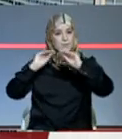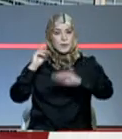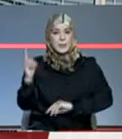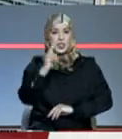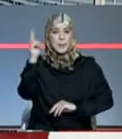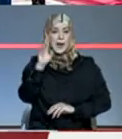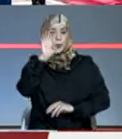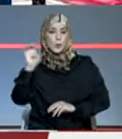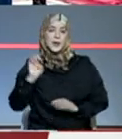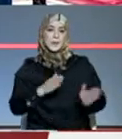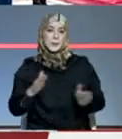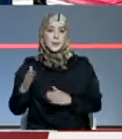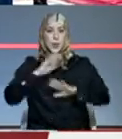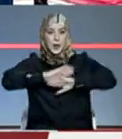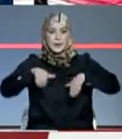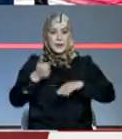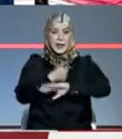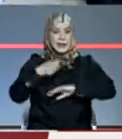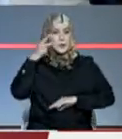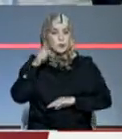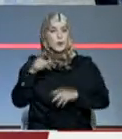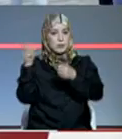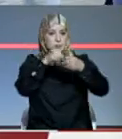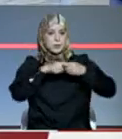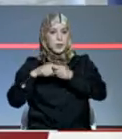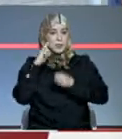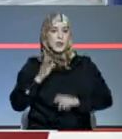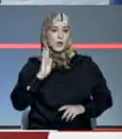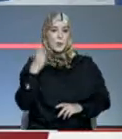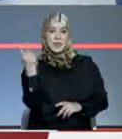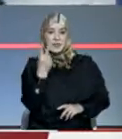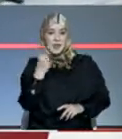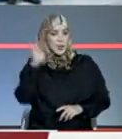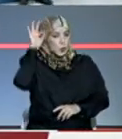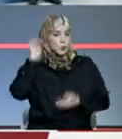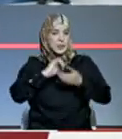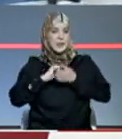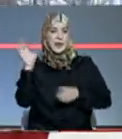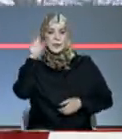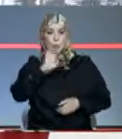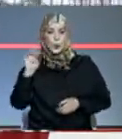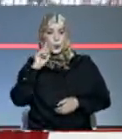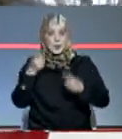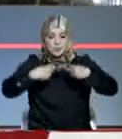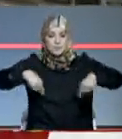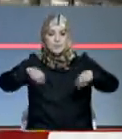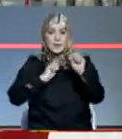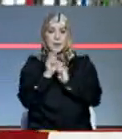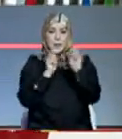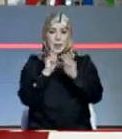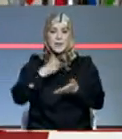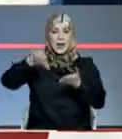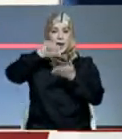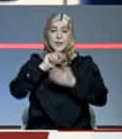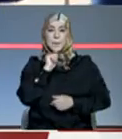الأوروبية واختتم رئيس الجمهورية مشاركته في القمة الثانية تونس الاتحاد الأوروبي بعقد محادثة ببروكسال